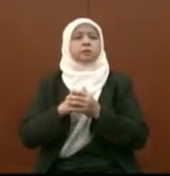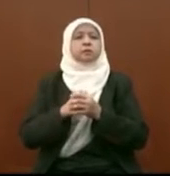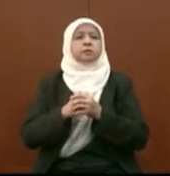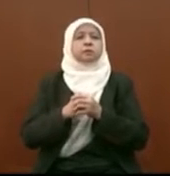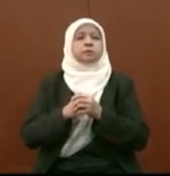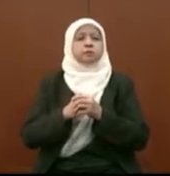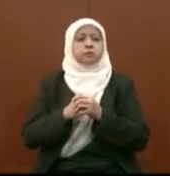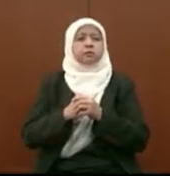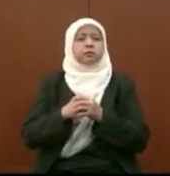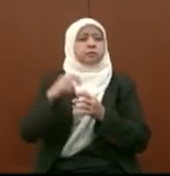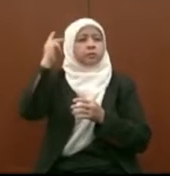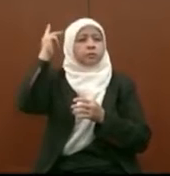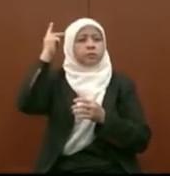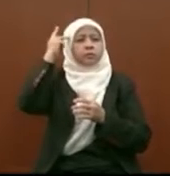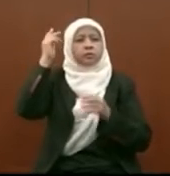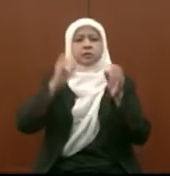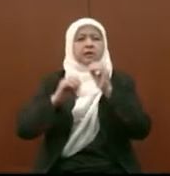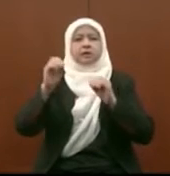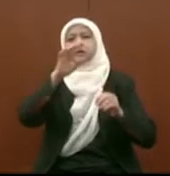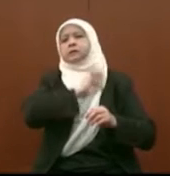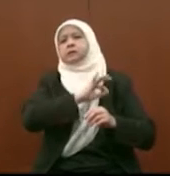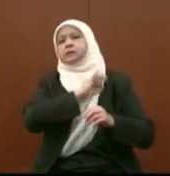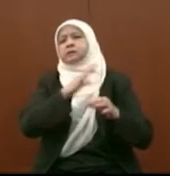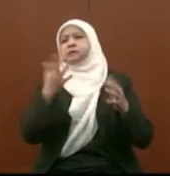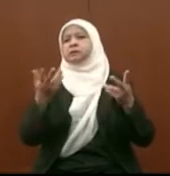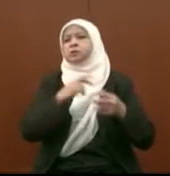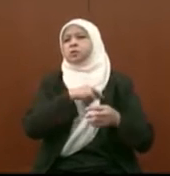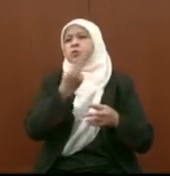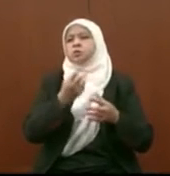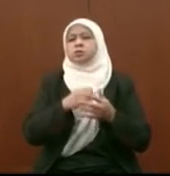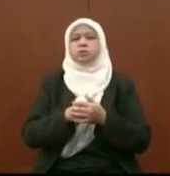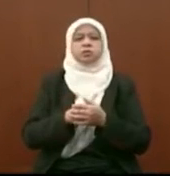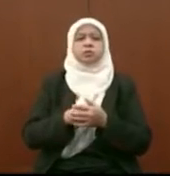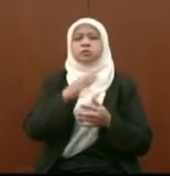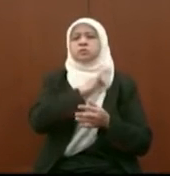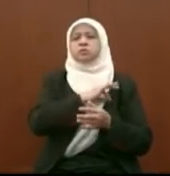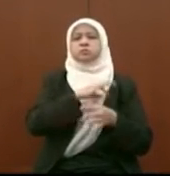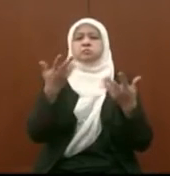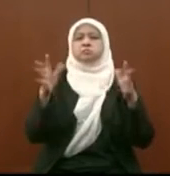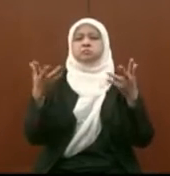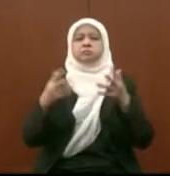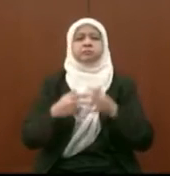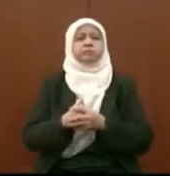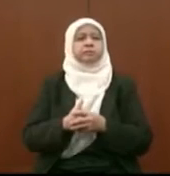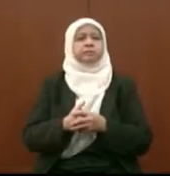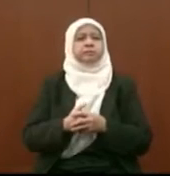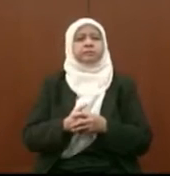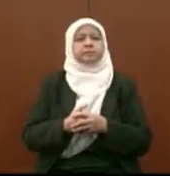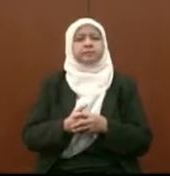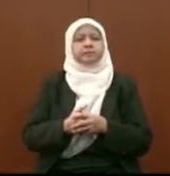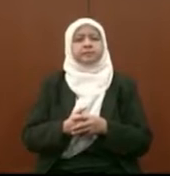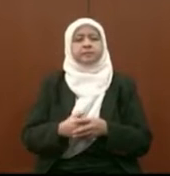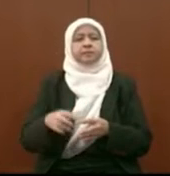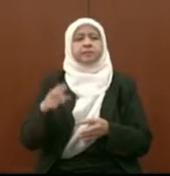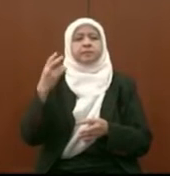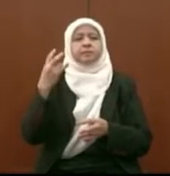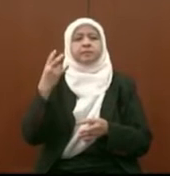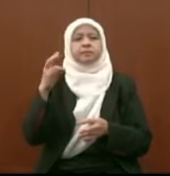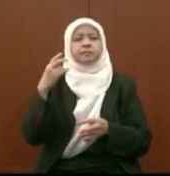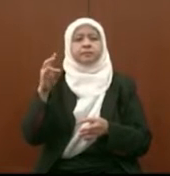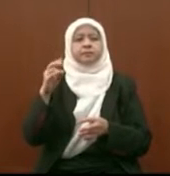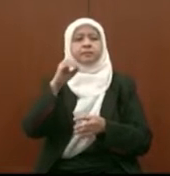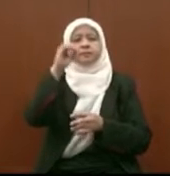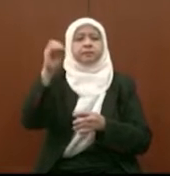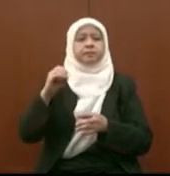bahawa politik itu tidak ada manfaat tidak ada manfaat langsung politik ini dan 17% mengatakan